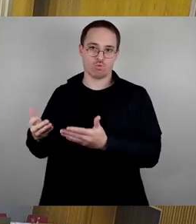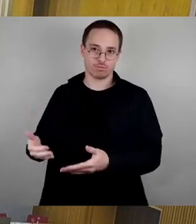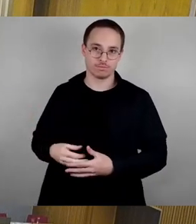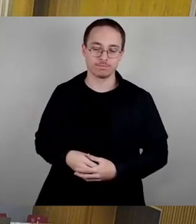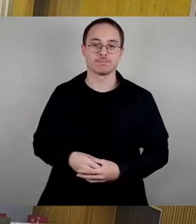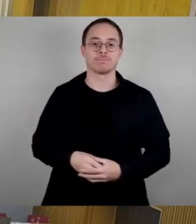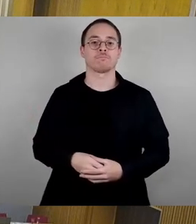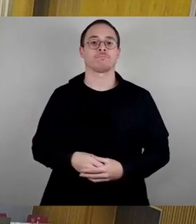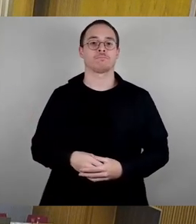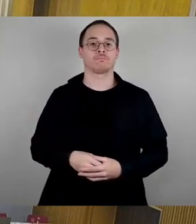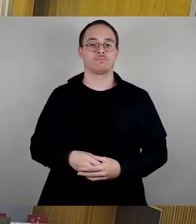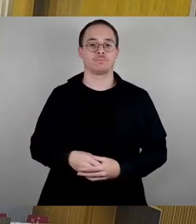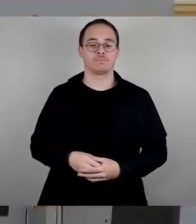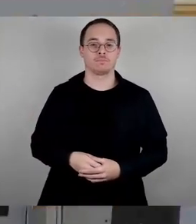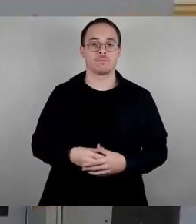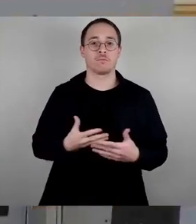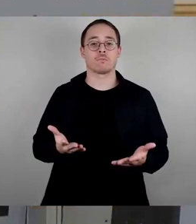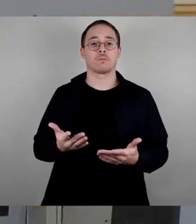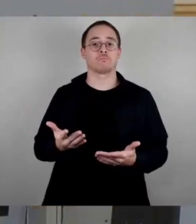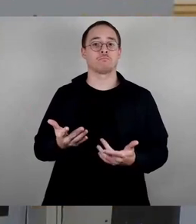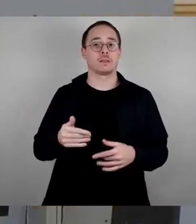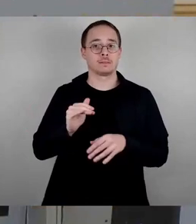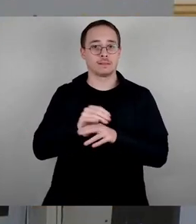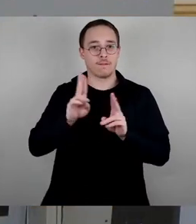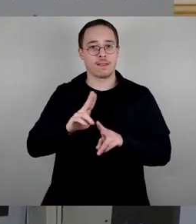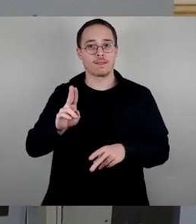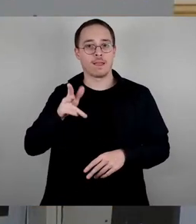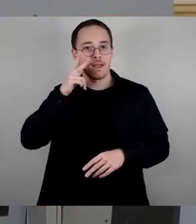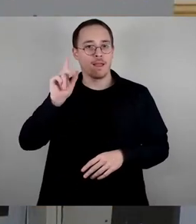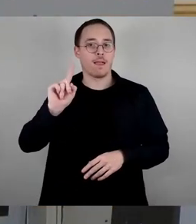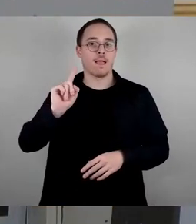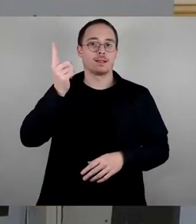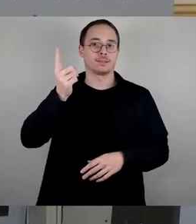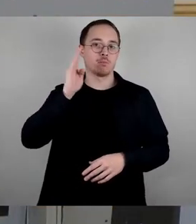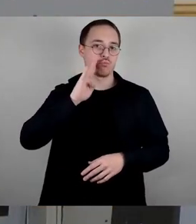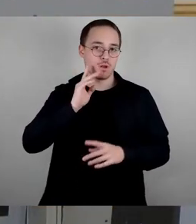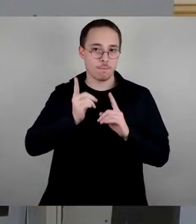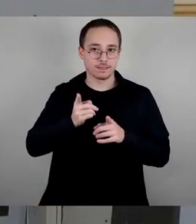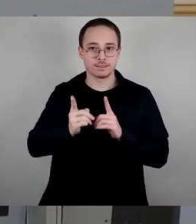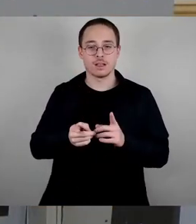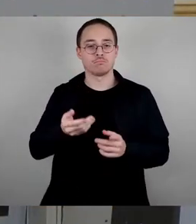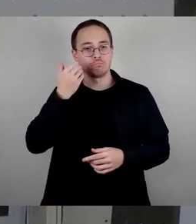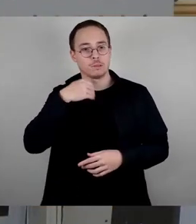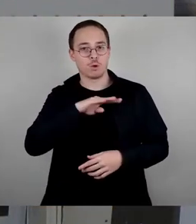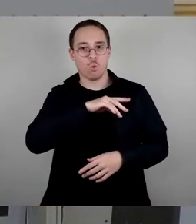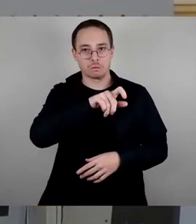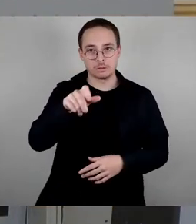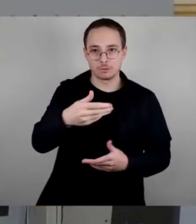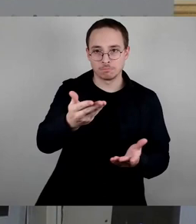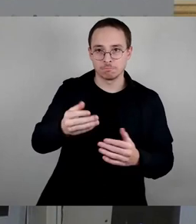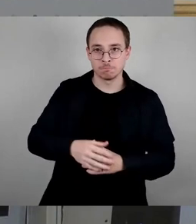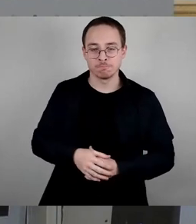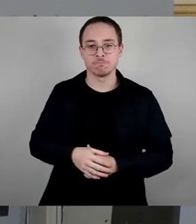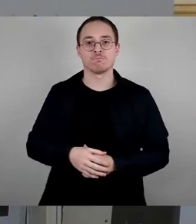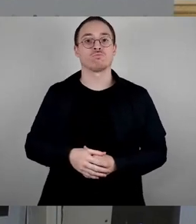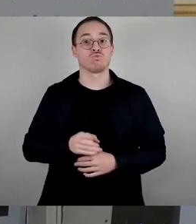geehrter Herr erster Bürgermeister, werte Kollegen. Ja, aktuelle Stunde zum Thema Bäder. Grundsätzlich ein gutes Thema,